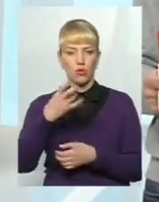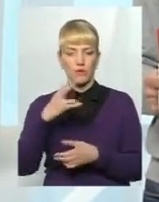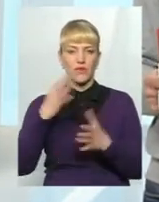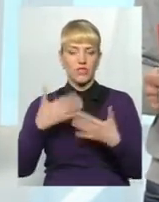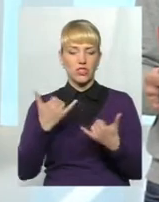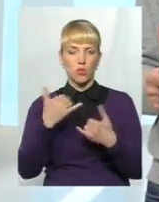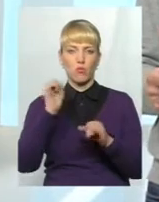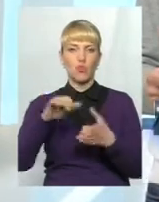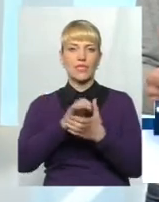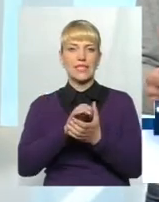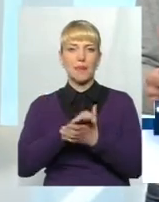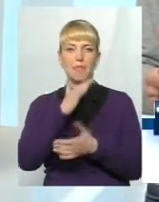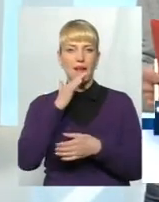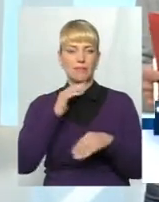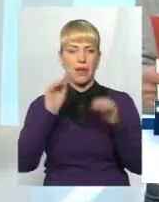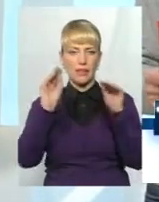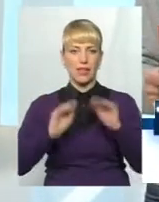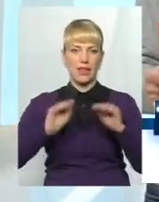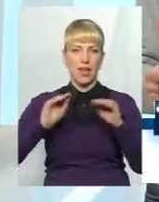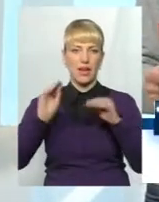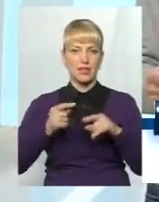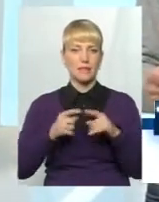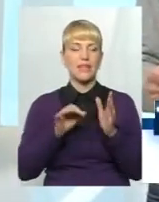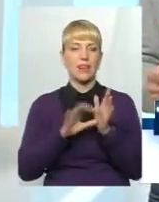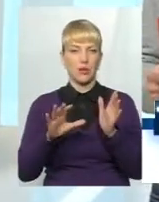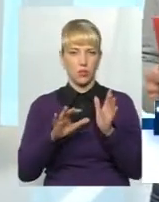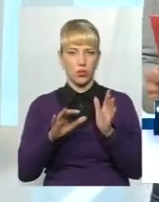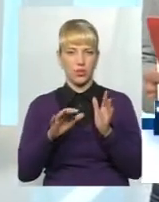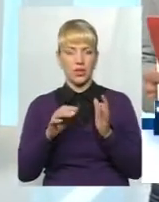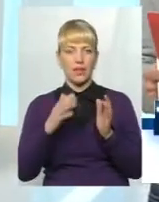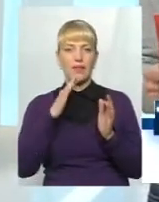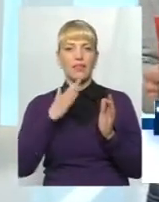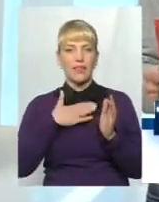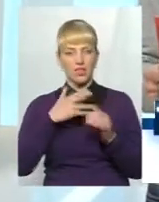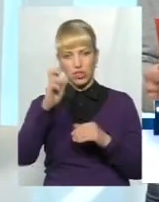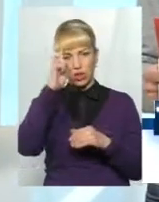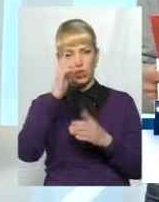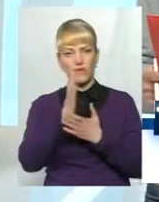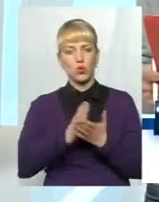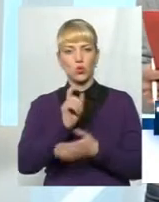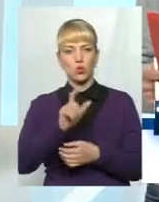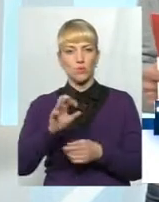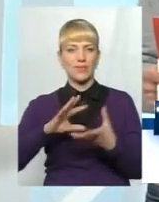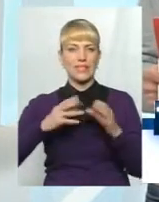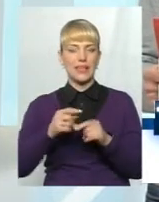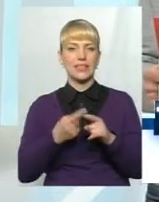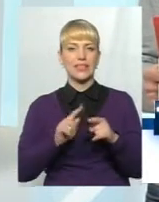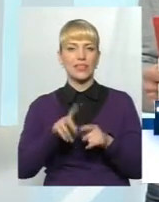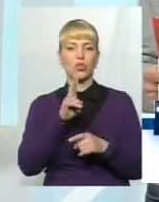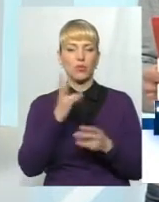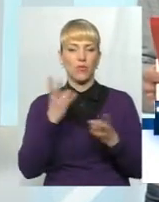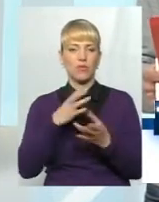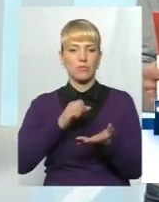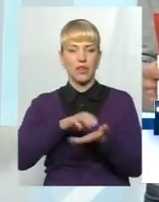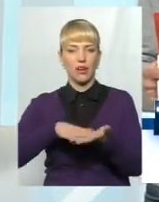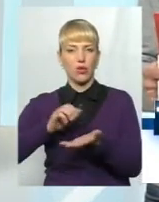ознайомитися з багатьма деклараціями, маю на увазі електронними, наших державних службовців і взагалі тих, хто мав декларувати